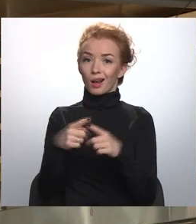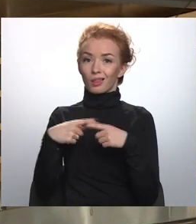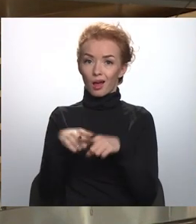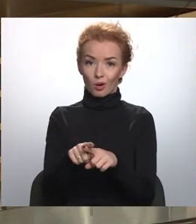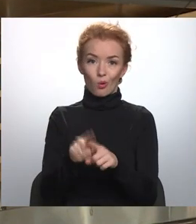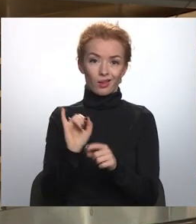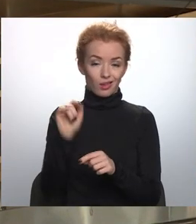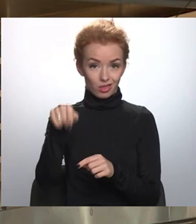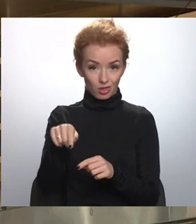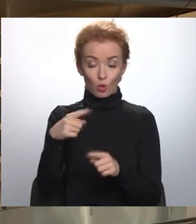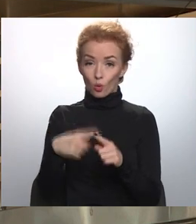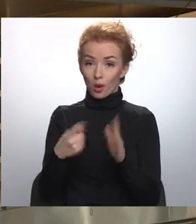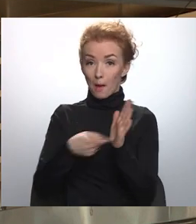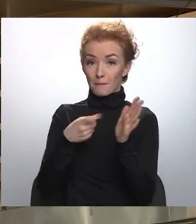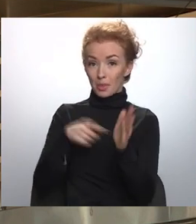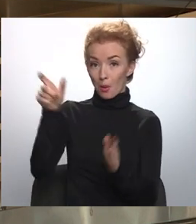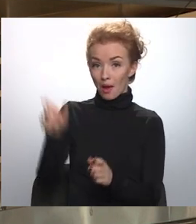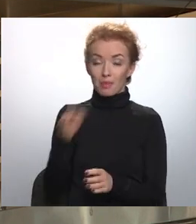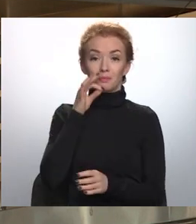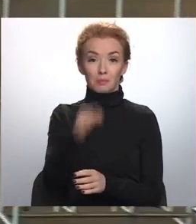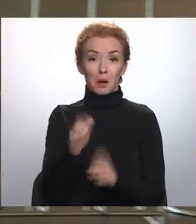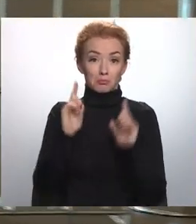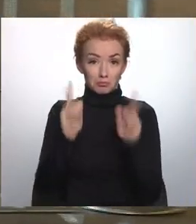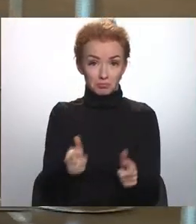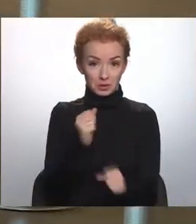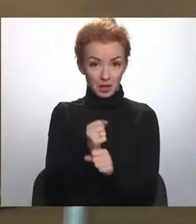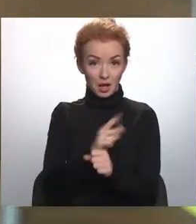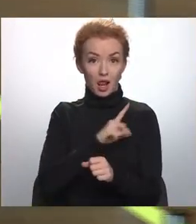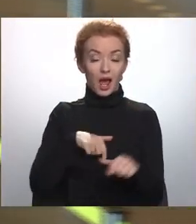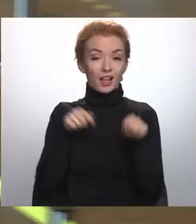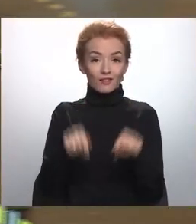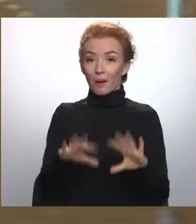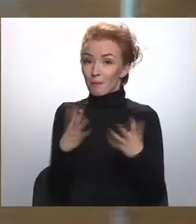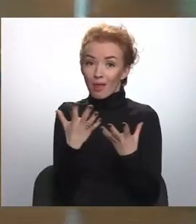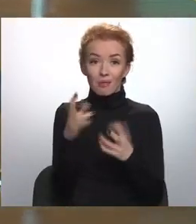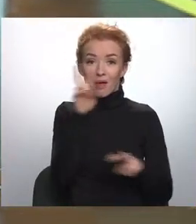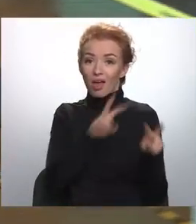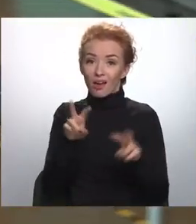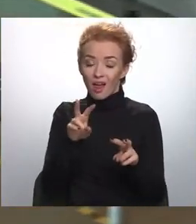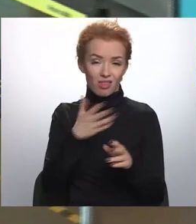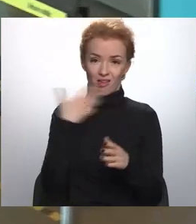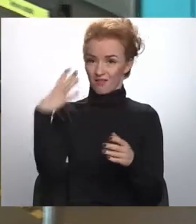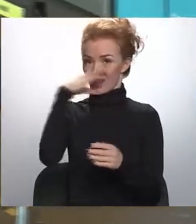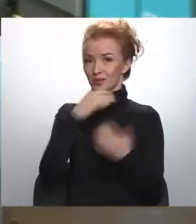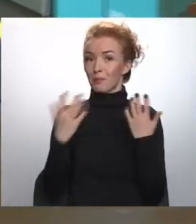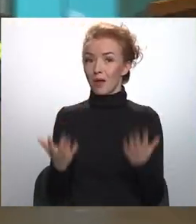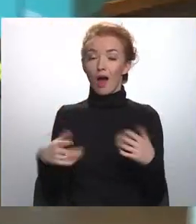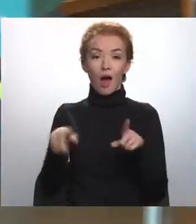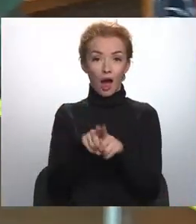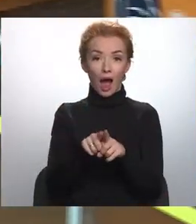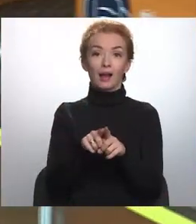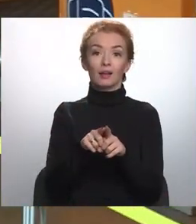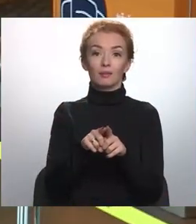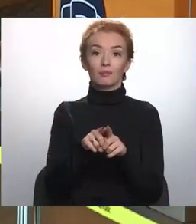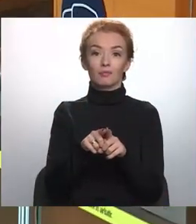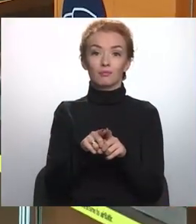Daudz pētījuma aptojā tie teikuši, ka būtu ar mieru un vēlētu uzstrādāt Latvijā, bet nav atraduši iespēju. Lielas potenciāls ir arī pretējā